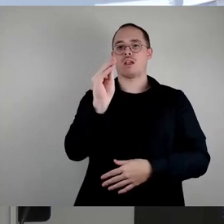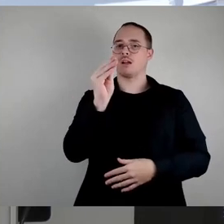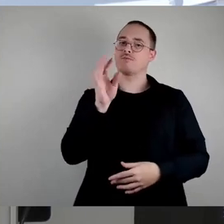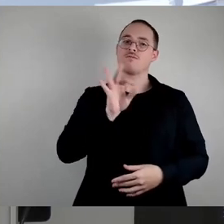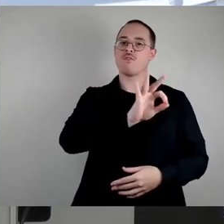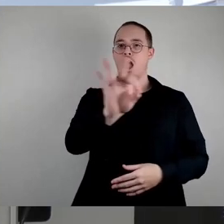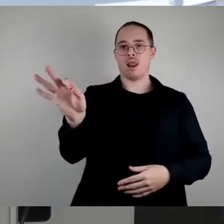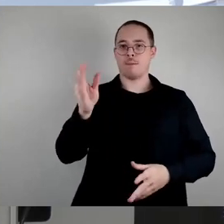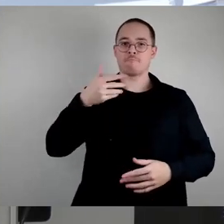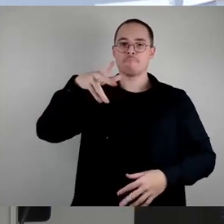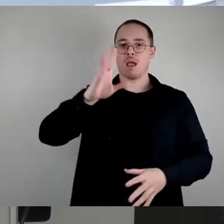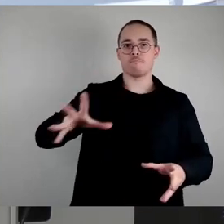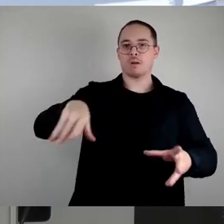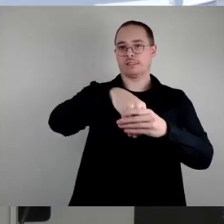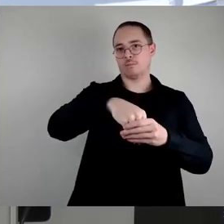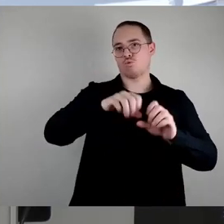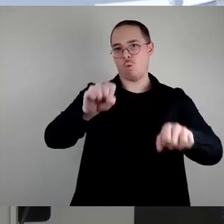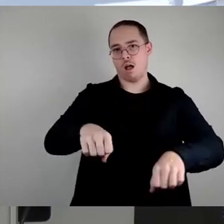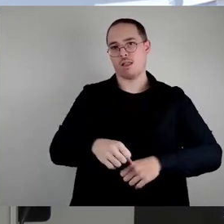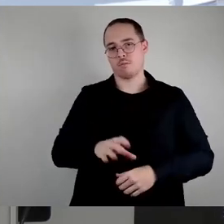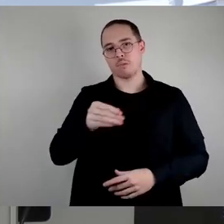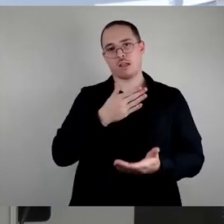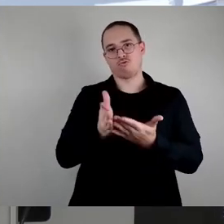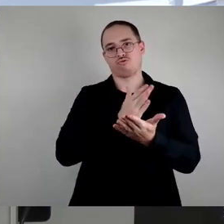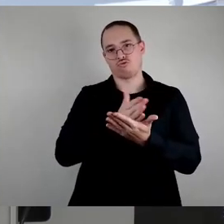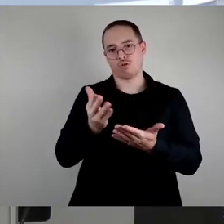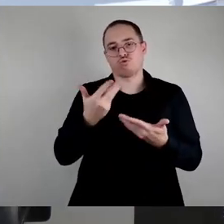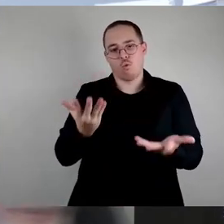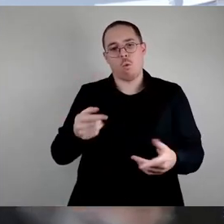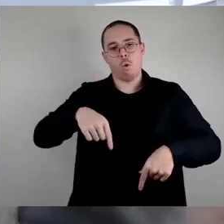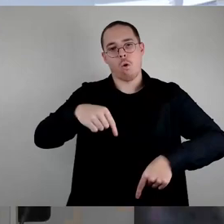Bürgerinnen und Bürger leisten und diese Entscheidung, wir heute treffen. Vielen Dank.